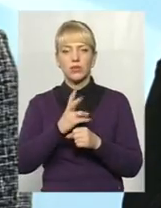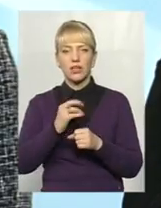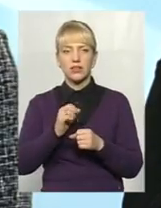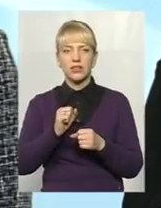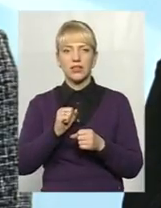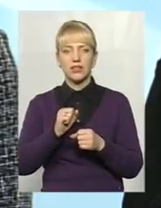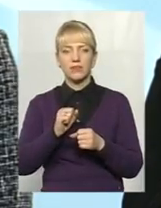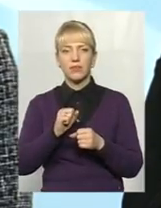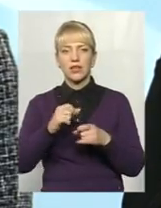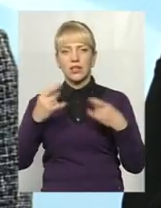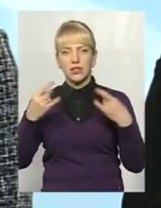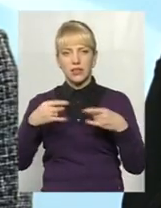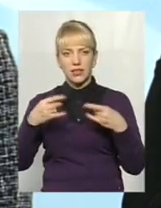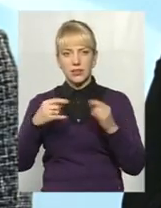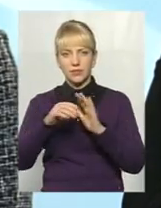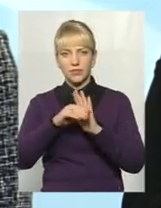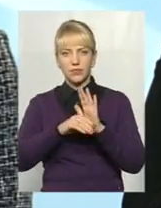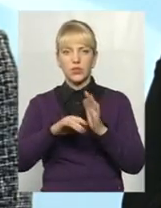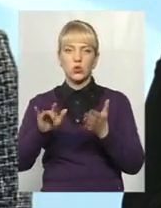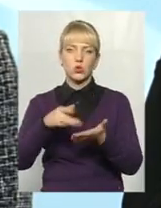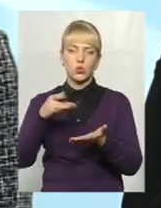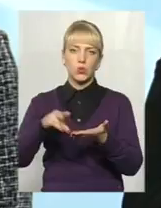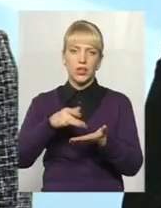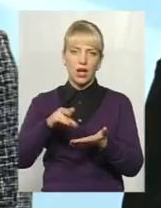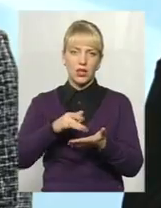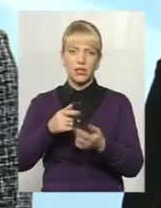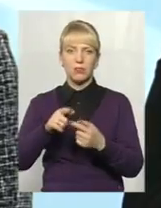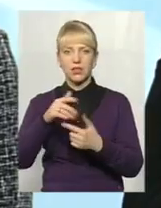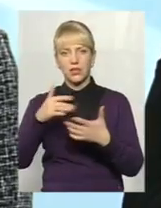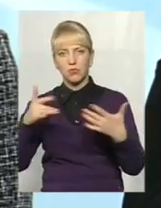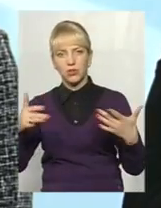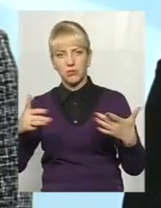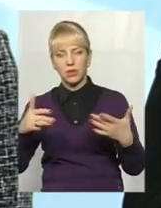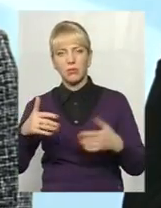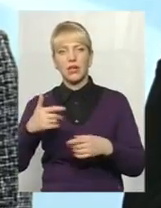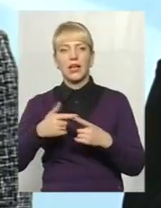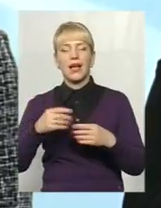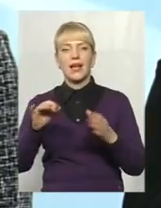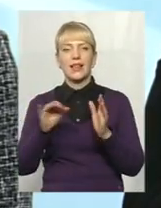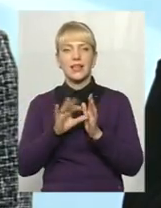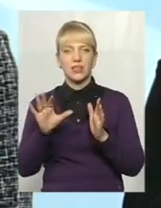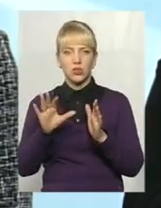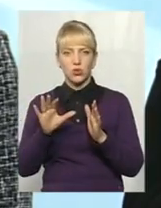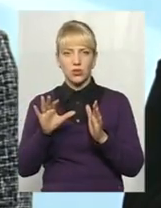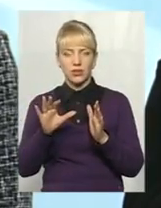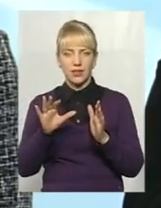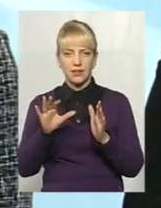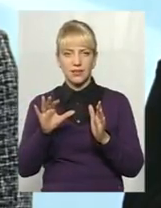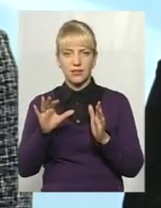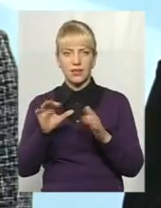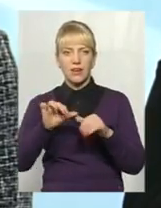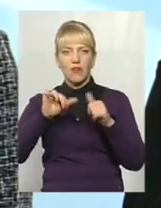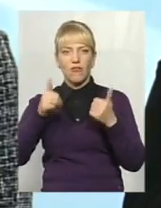телевізійними, журнальними і так далі, і тому подібне, електронні видання, електронний